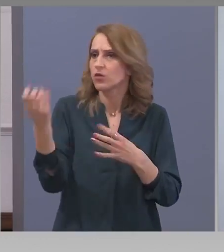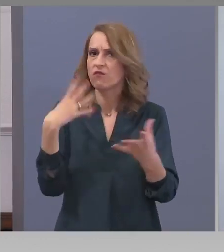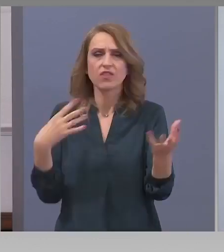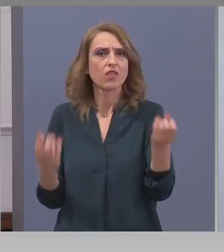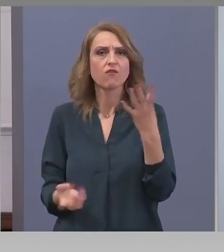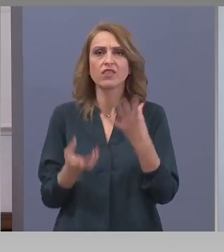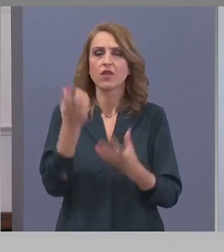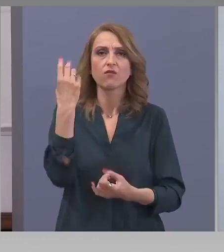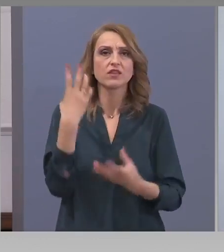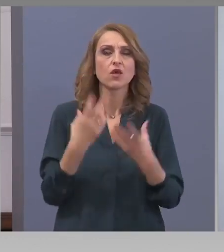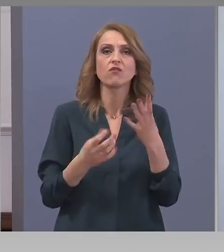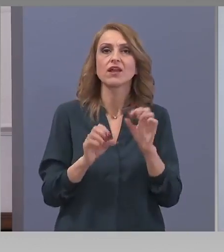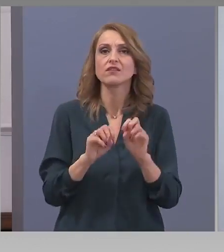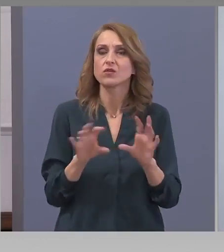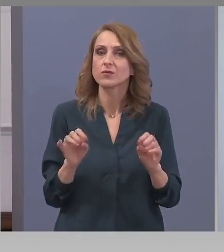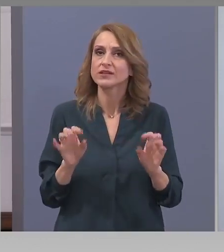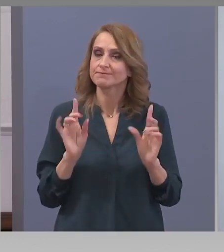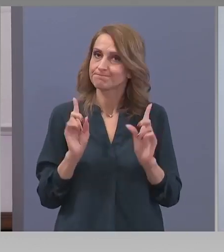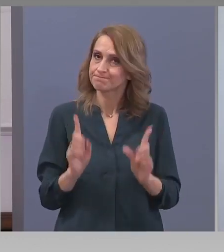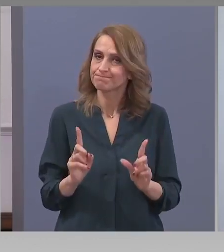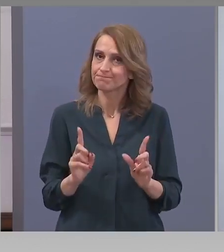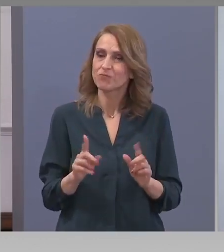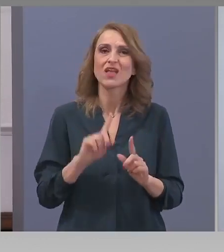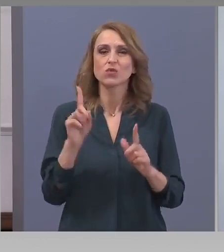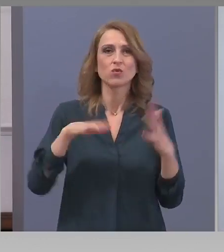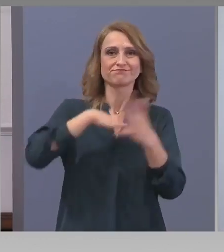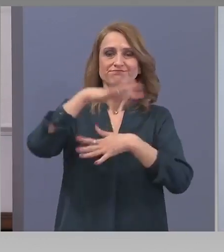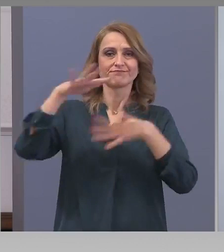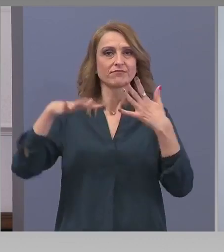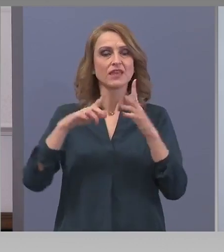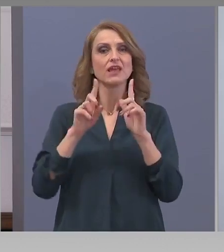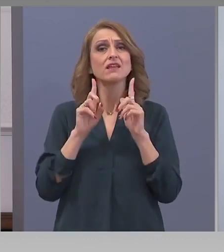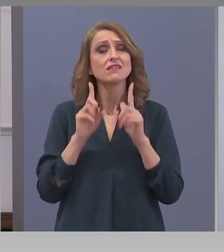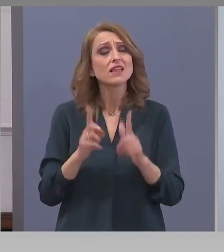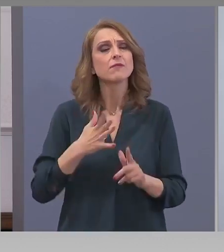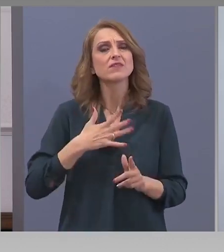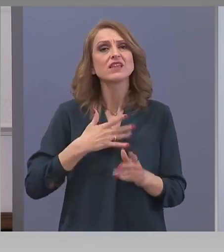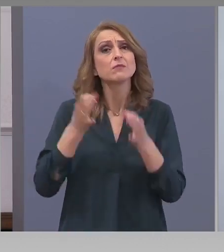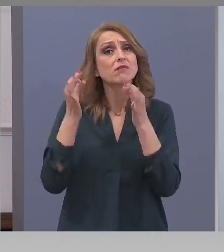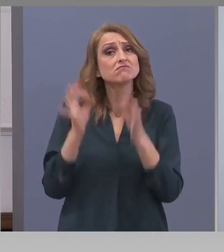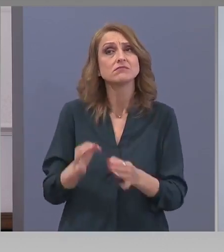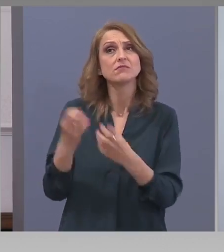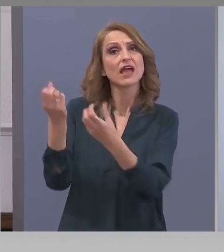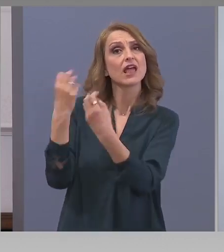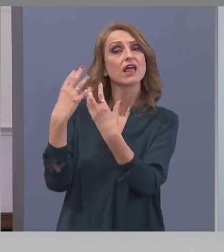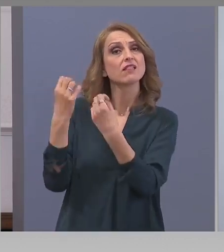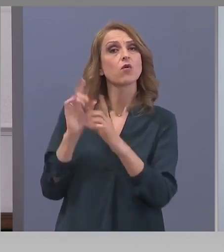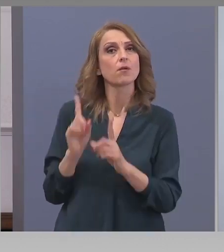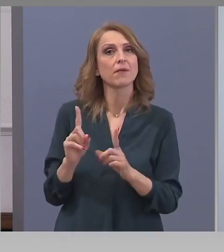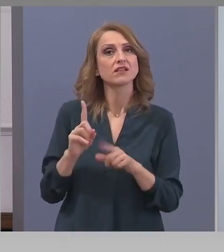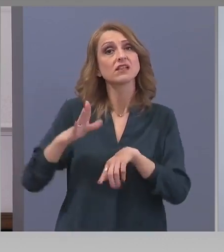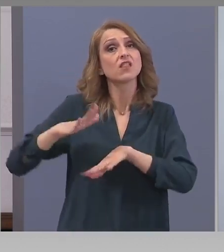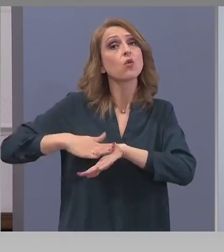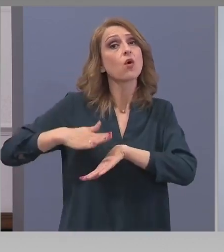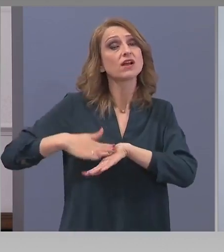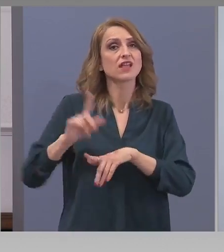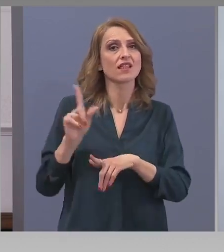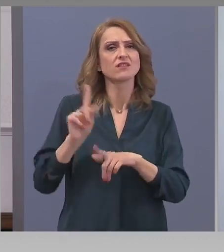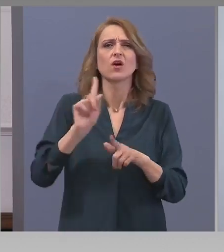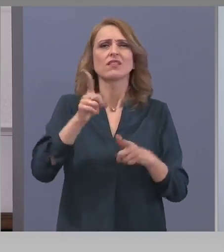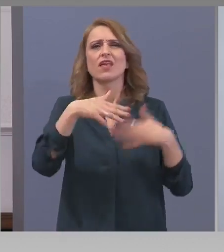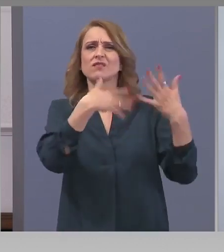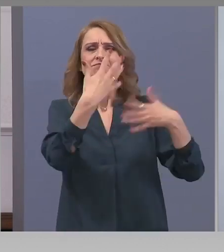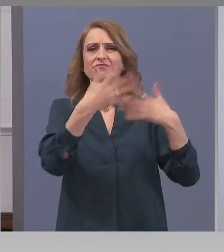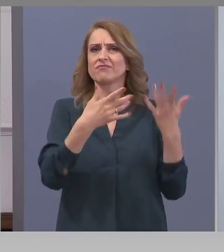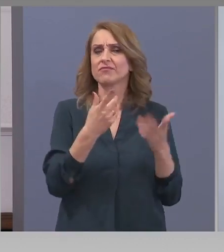няма по-важно от това да се изгради информационна хигиена и да се информираме само от достоверни източници, доказали се във времето. За